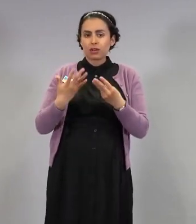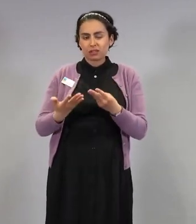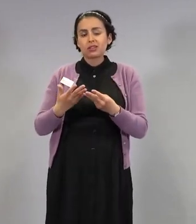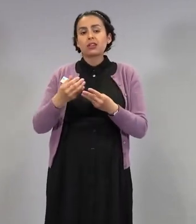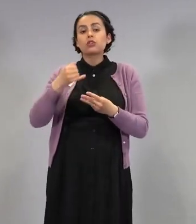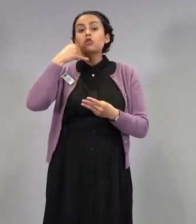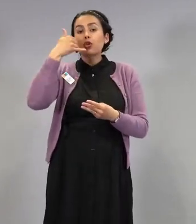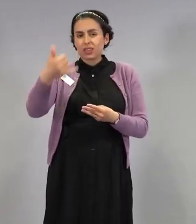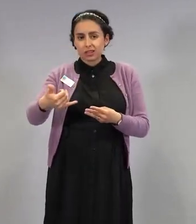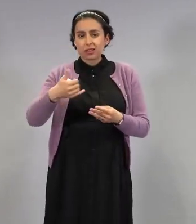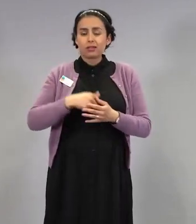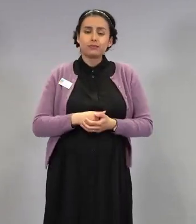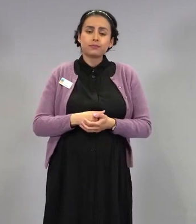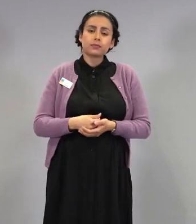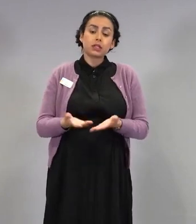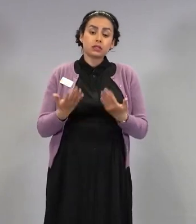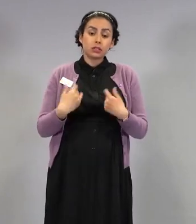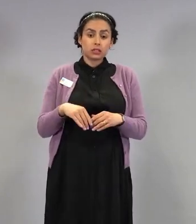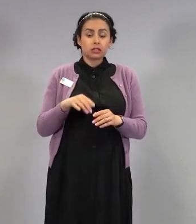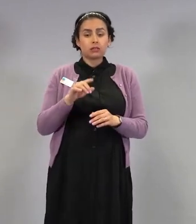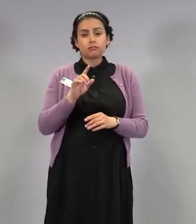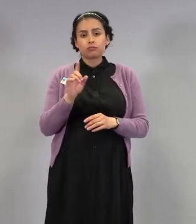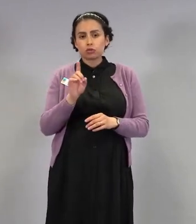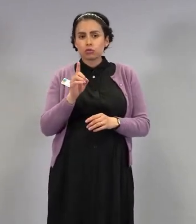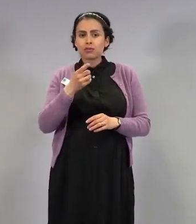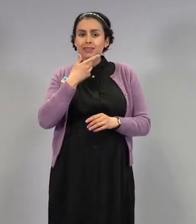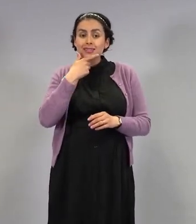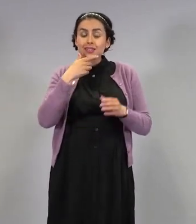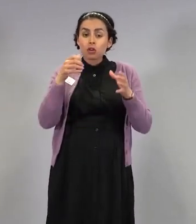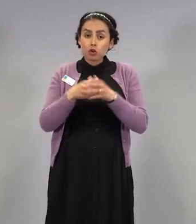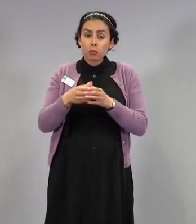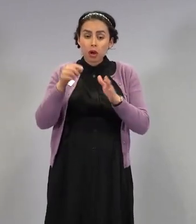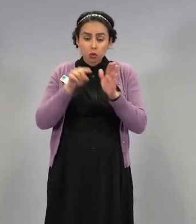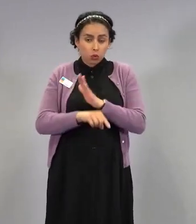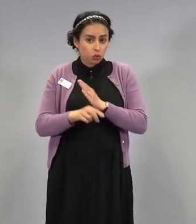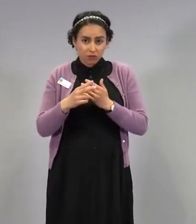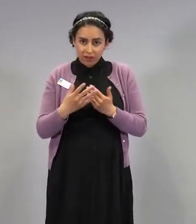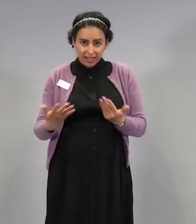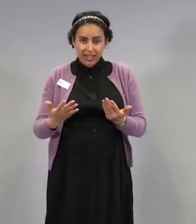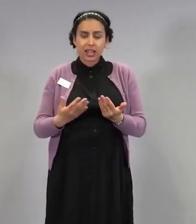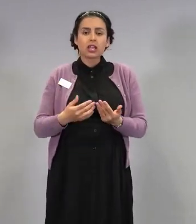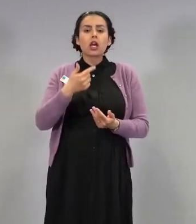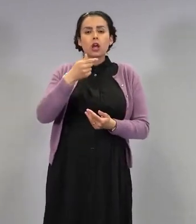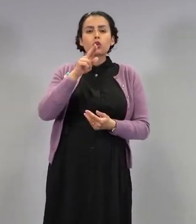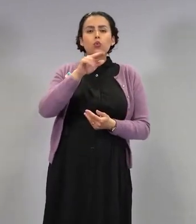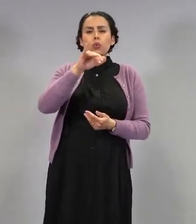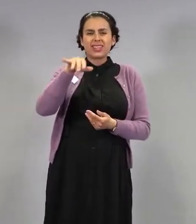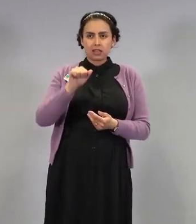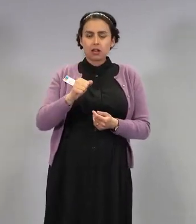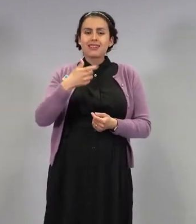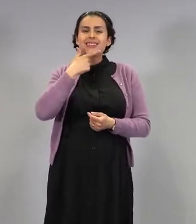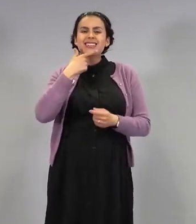kuuluuko johon riskiryhmään Tuija, joka olet näitä riskiryhmään analyysejä tehnyt, niin kertoisitko sinä?